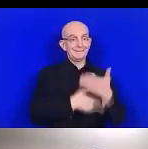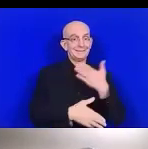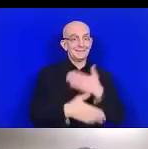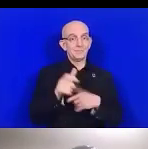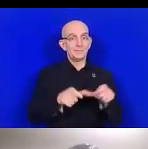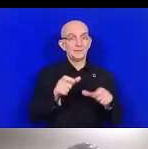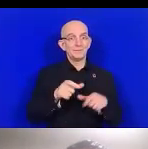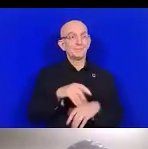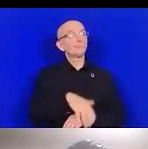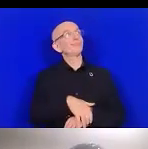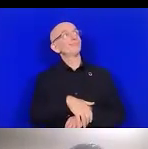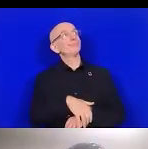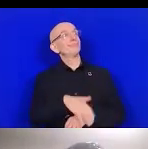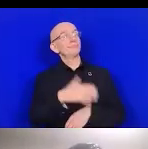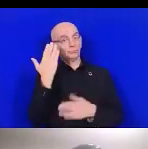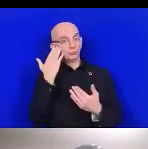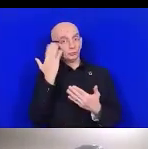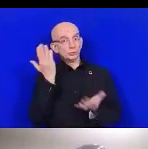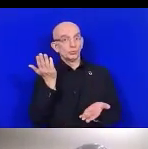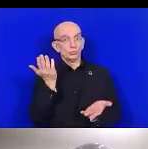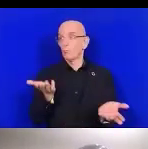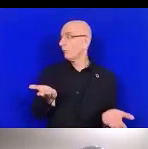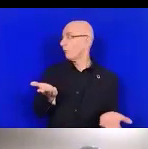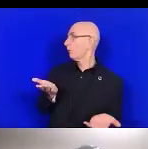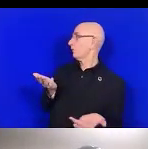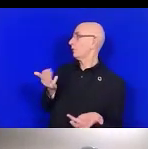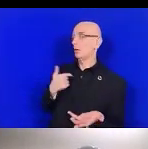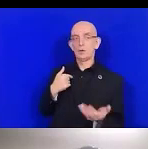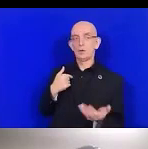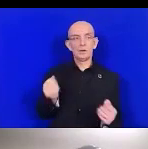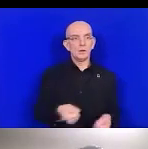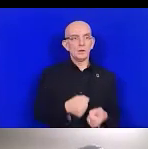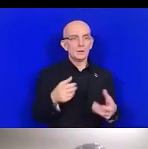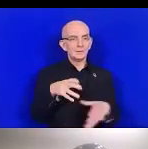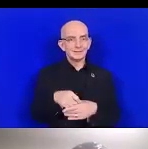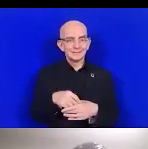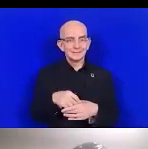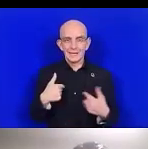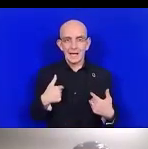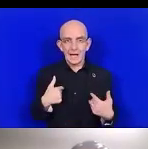participation pourrait peut-être être très lente.